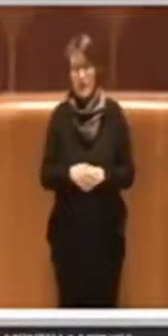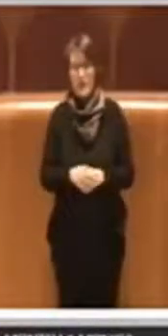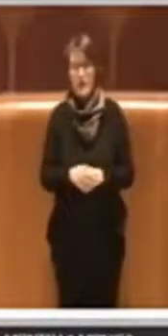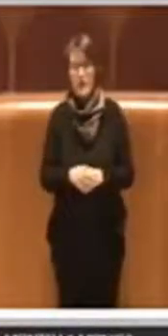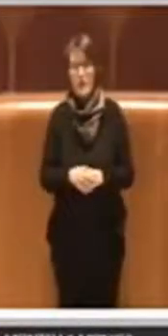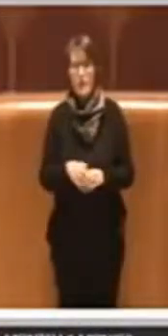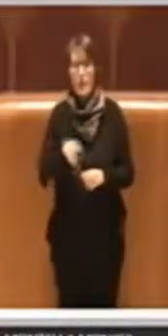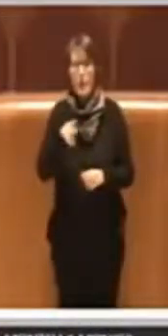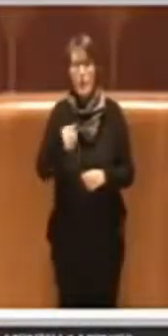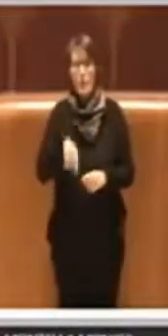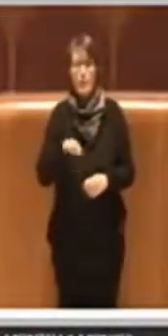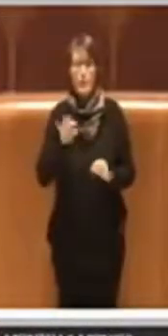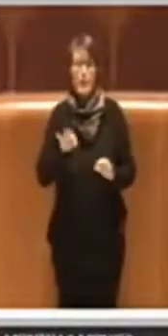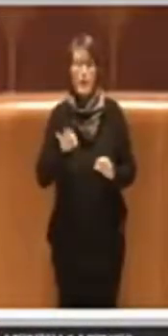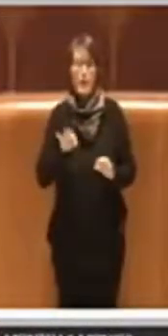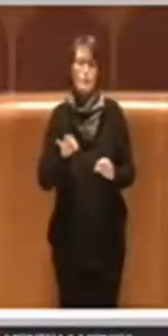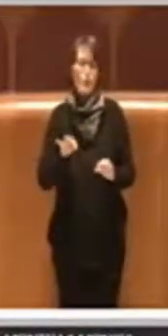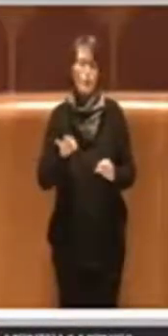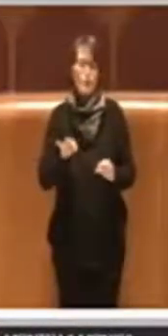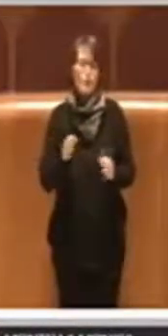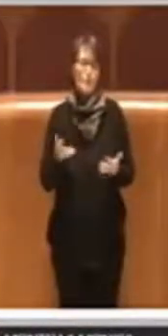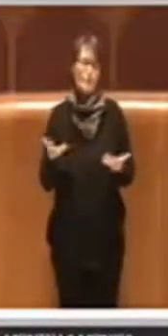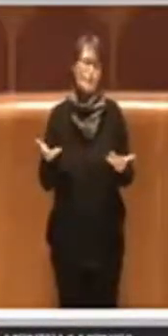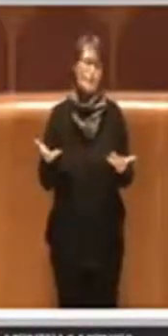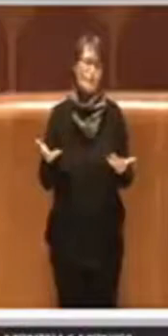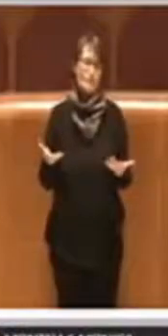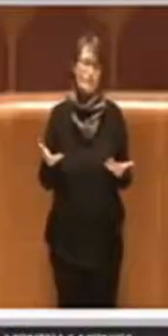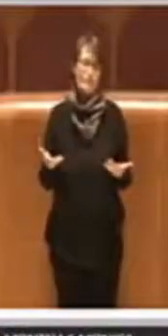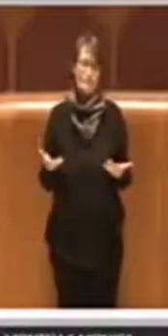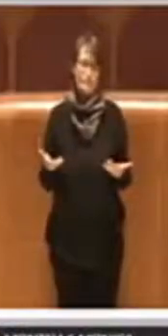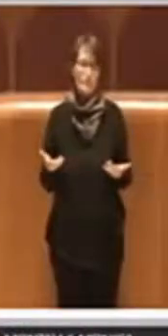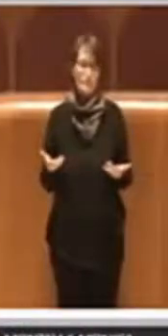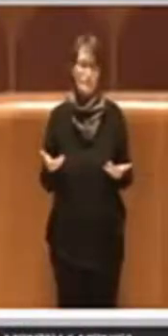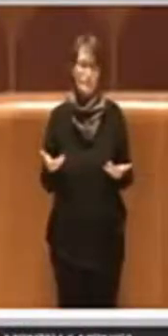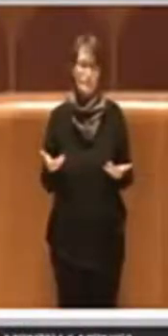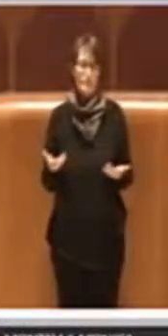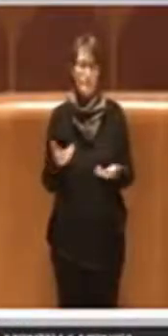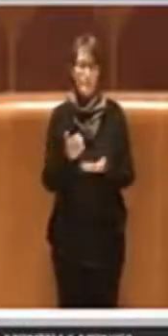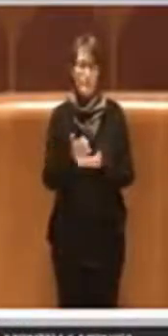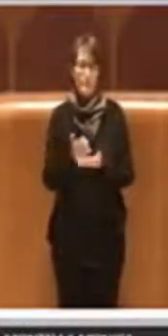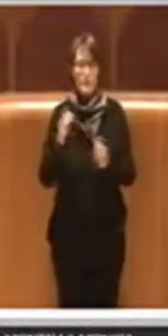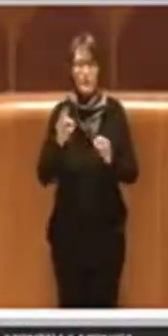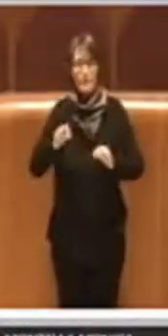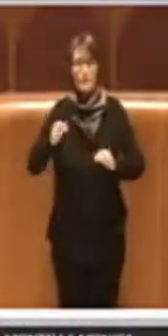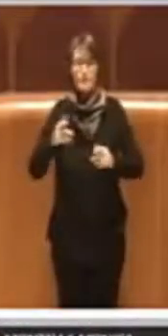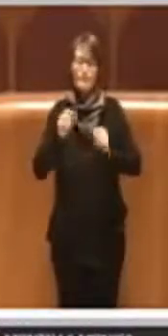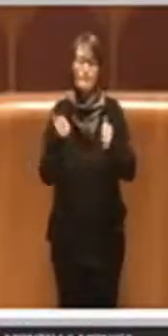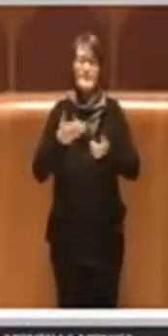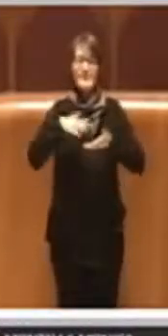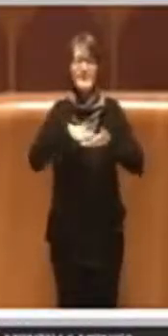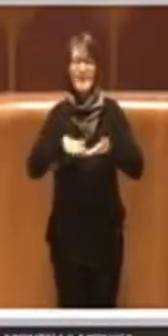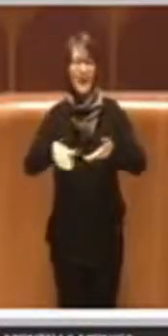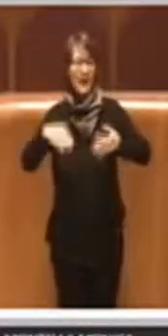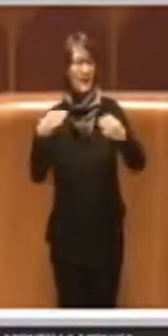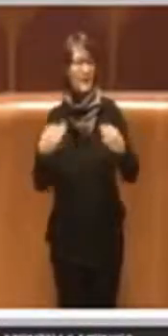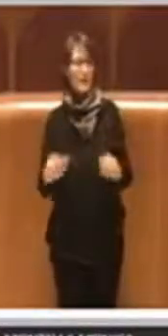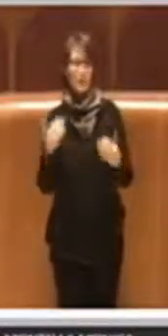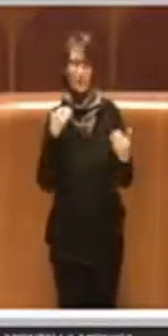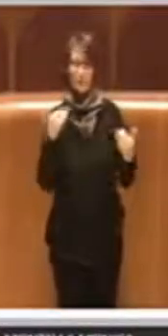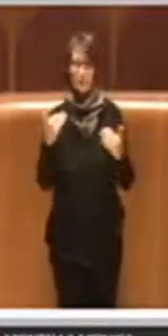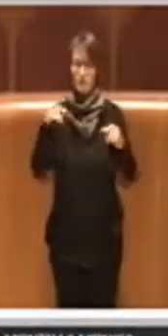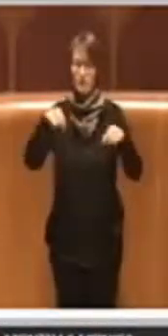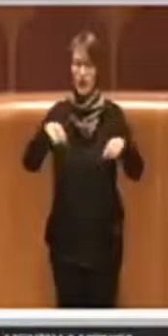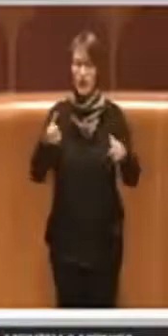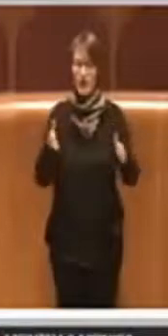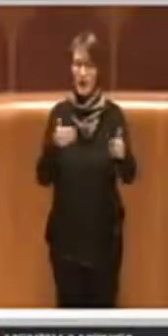sacralità dell'aula in cui noi abbiamo l